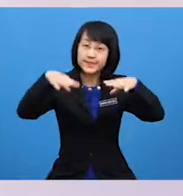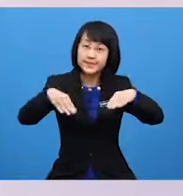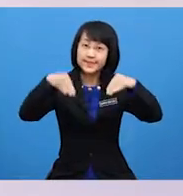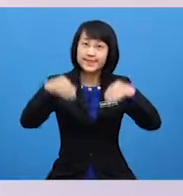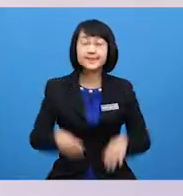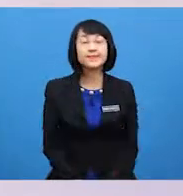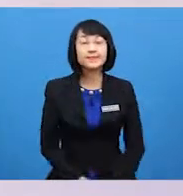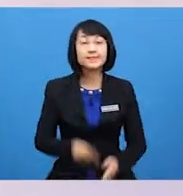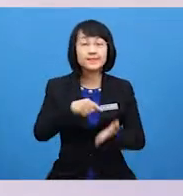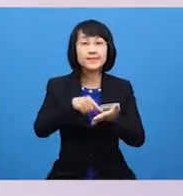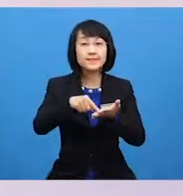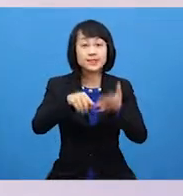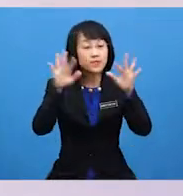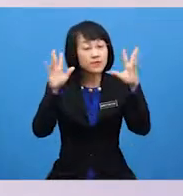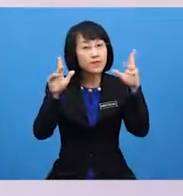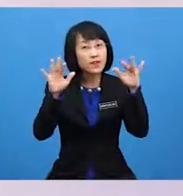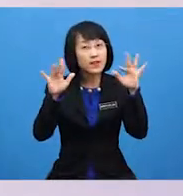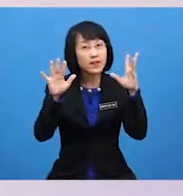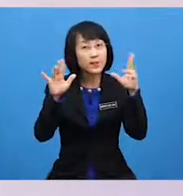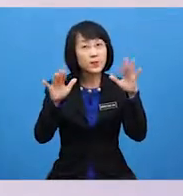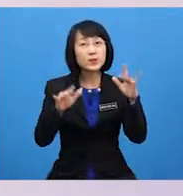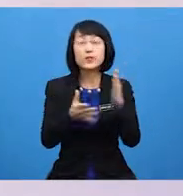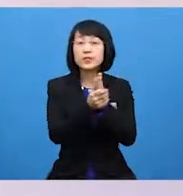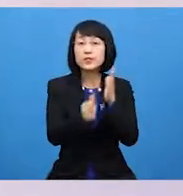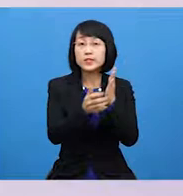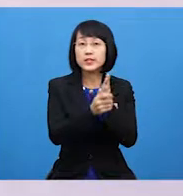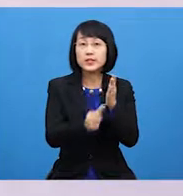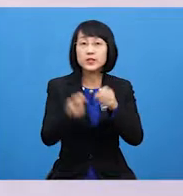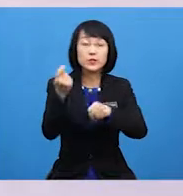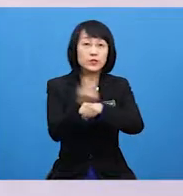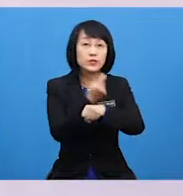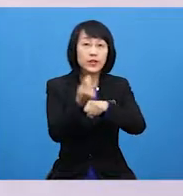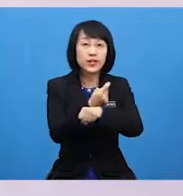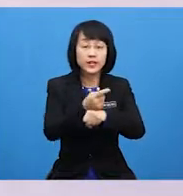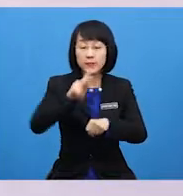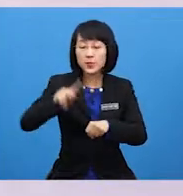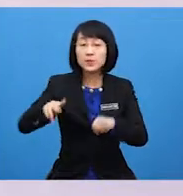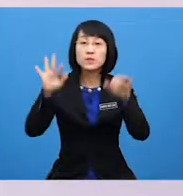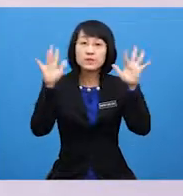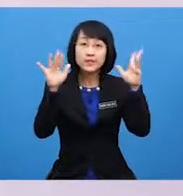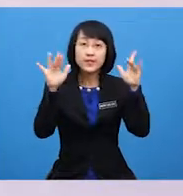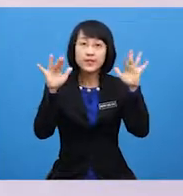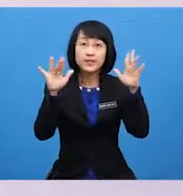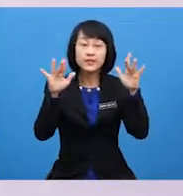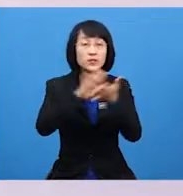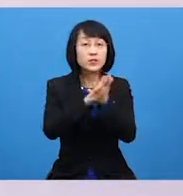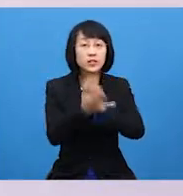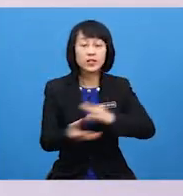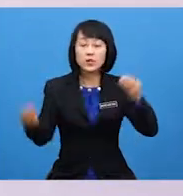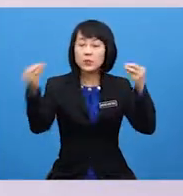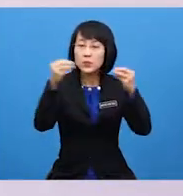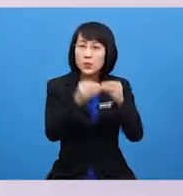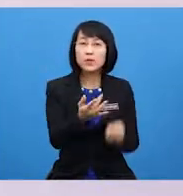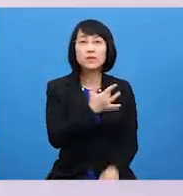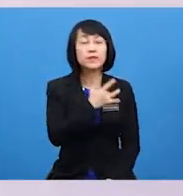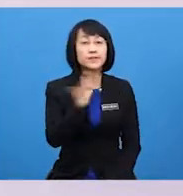fine motor skills are very important to train pupils' fingers to be more sensitive